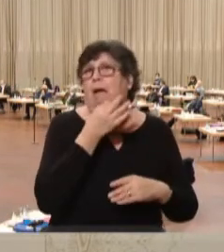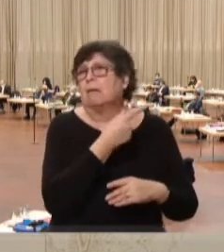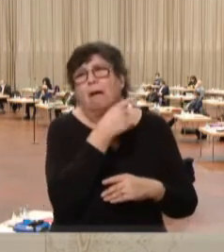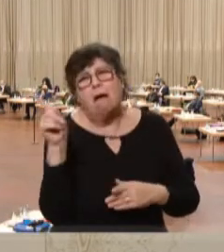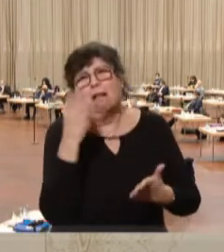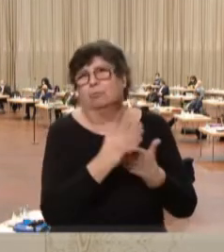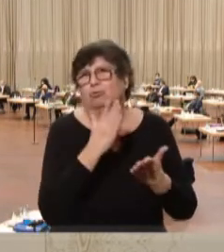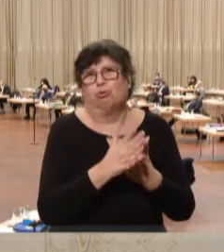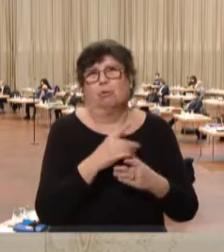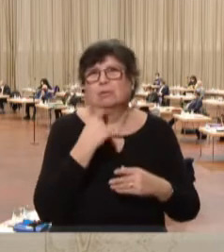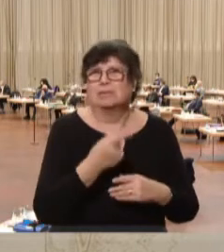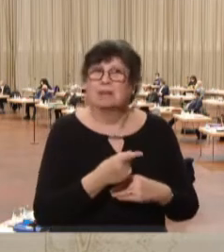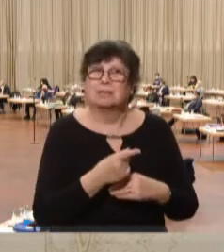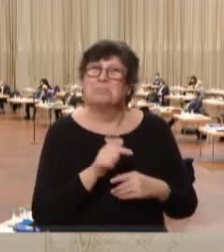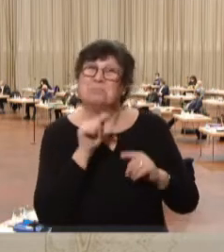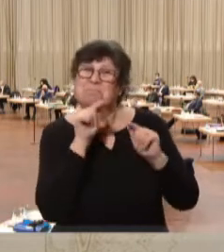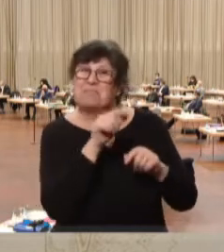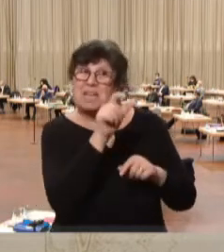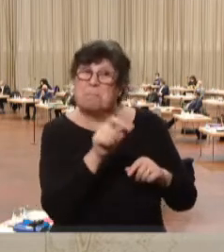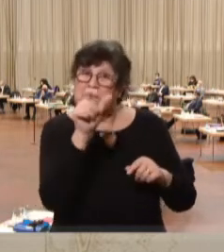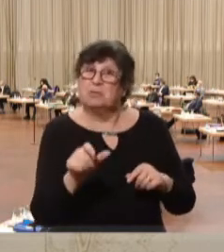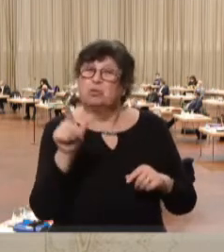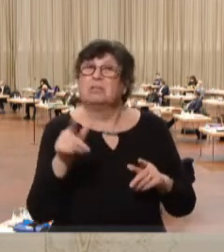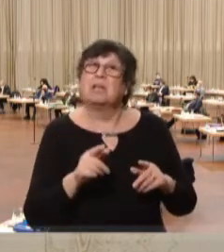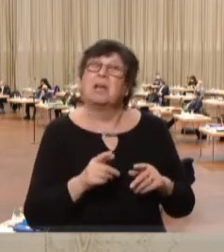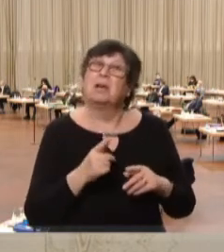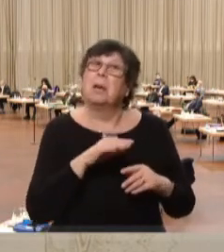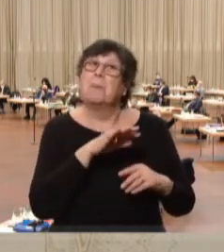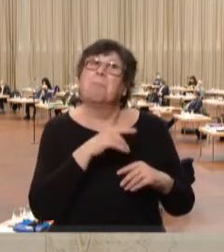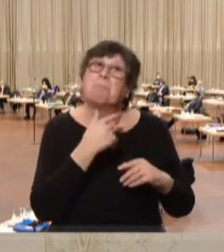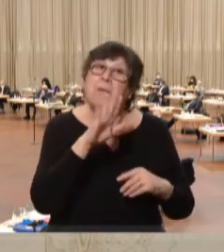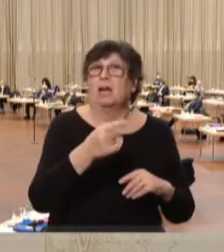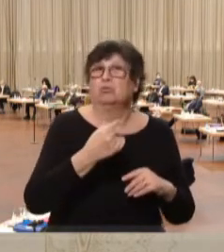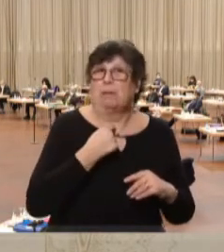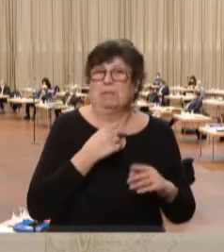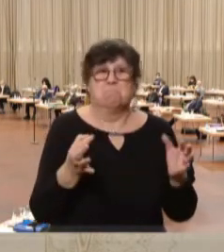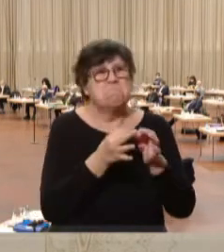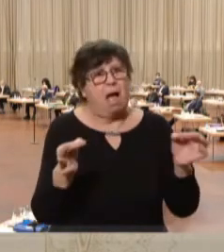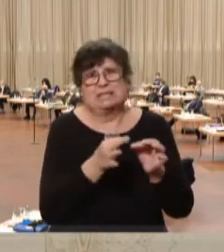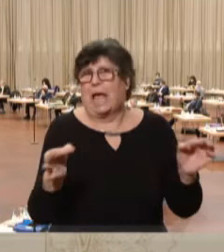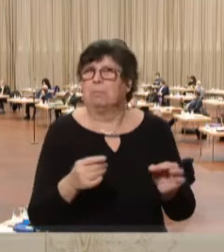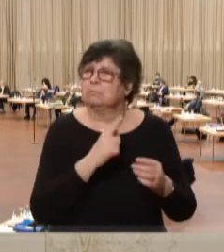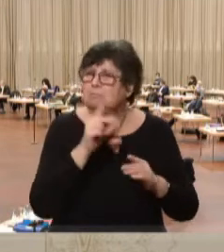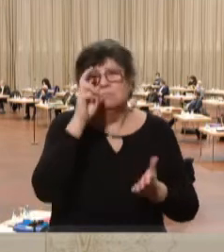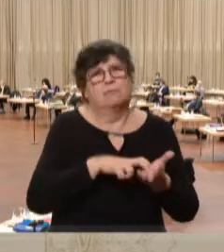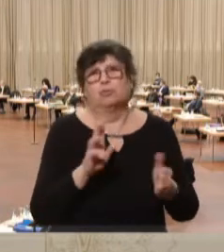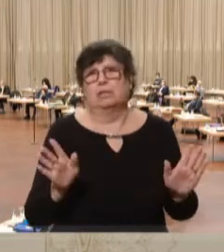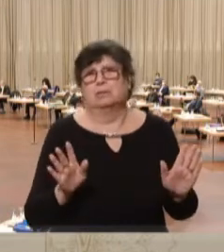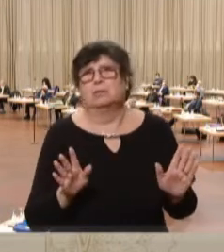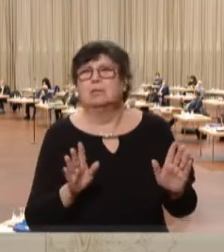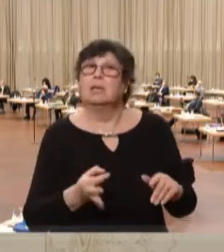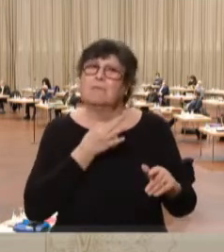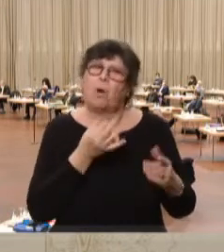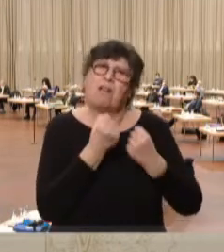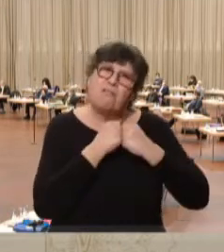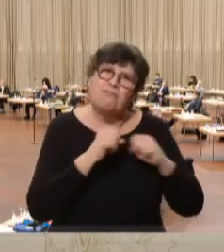in der Bevölkerung ist inzwischen eine große Mehrheit nicht mehr mit den Maßnahmen einverstanden. Sie wollen ihre